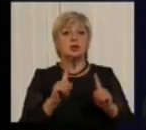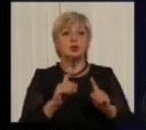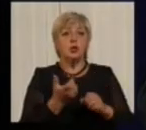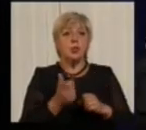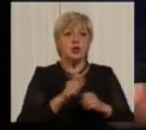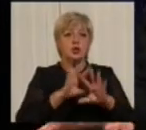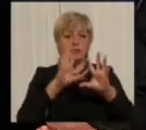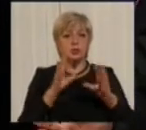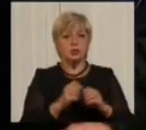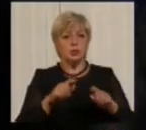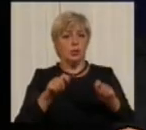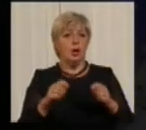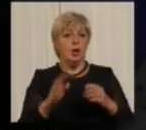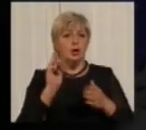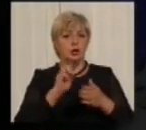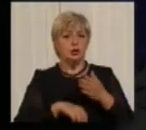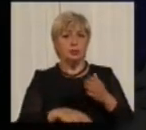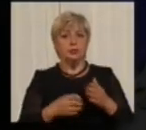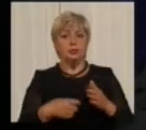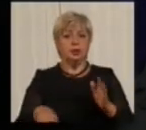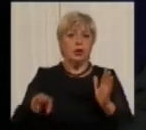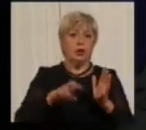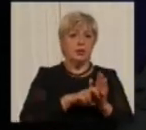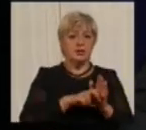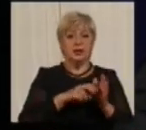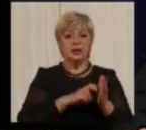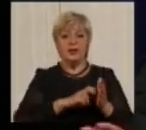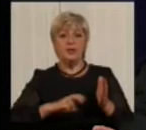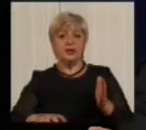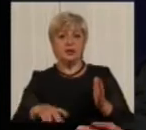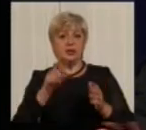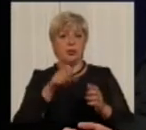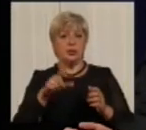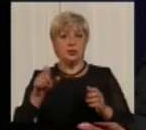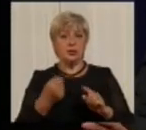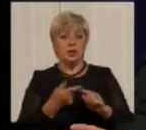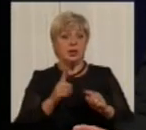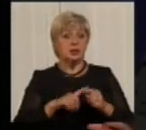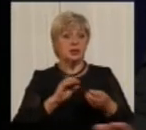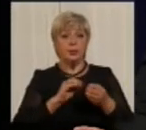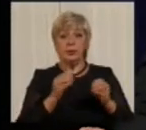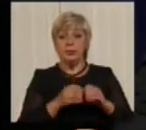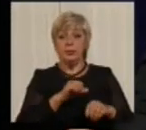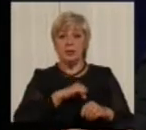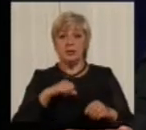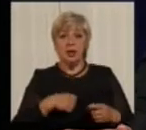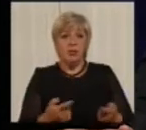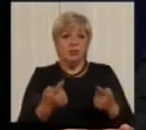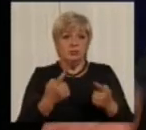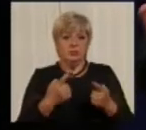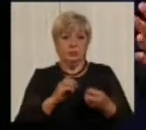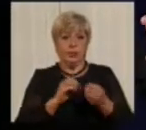Зазвичай це посадка-висадка пасажирів в нестановлених місцях. Це проблема найбільша, болюча саме у Дніпрі, тому що